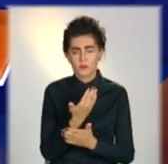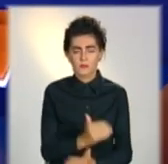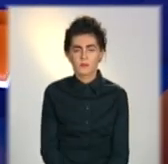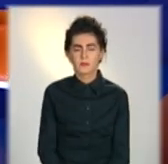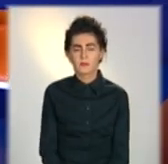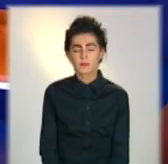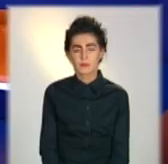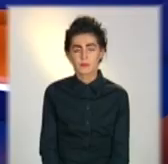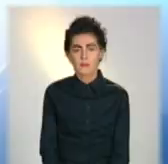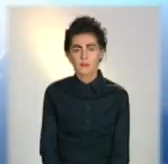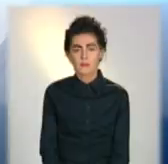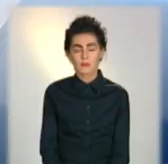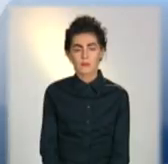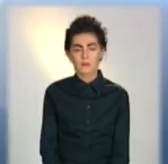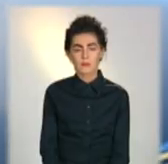у випуску.